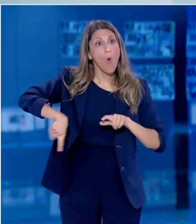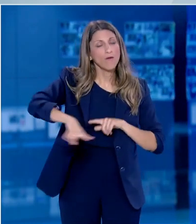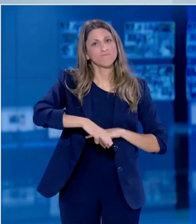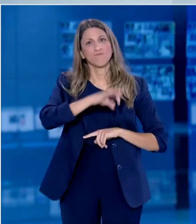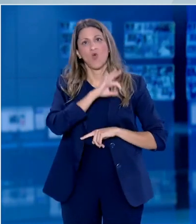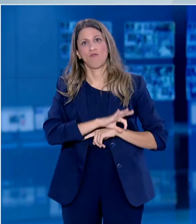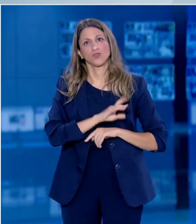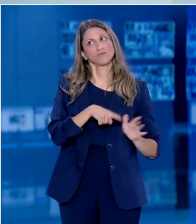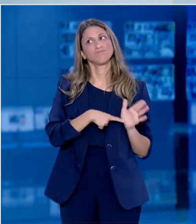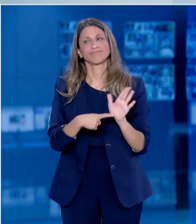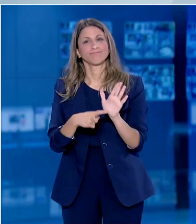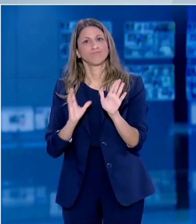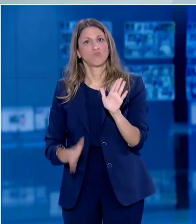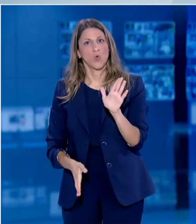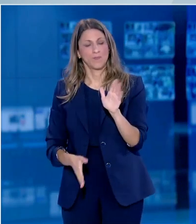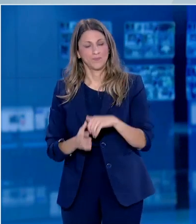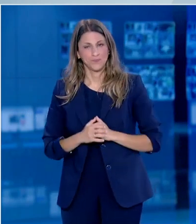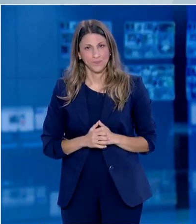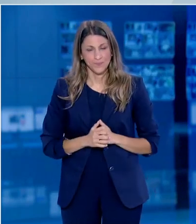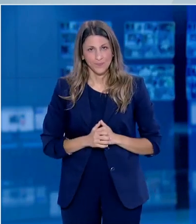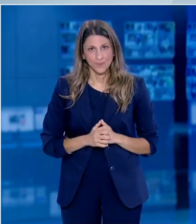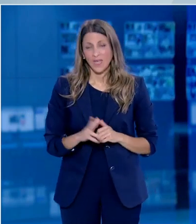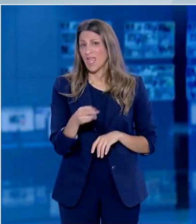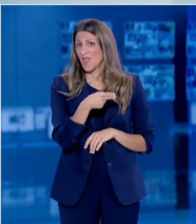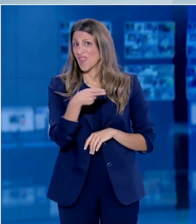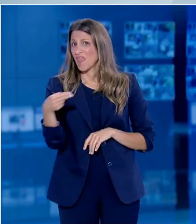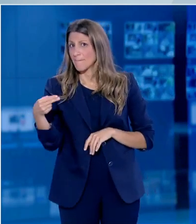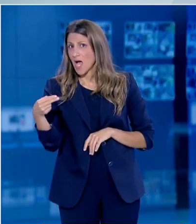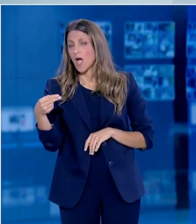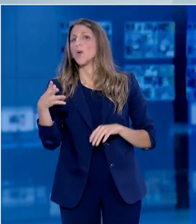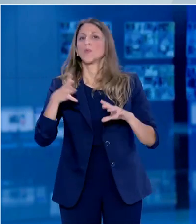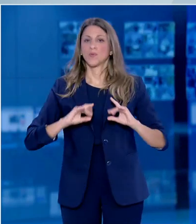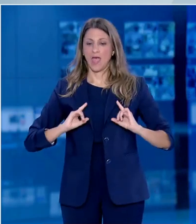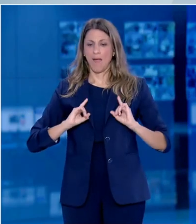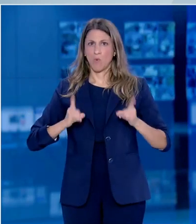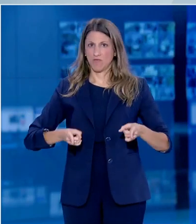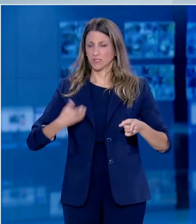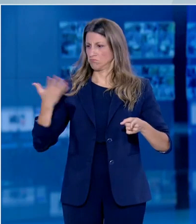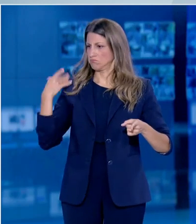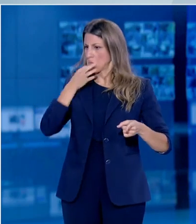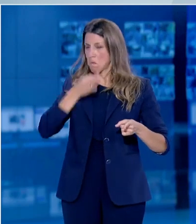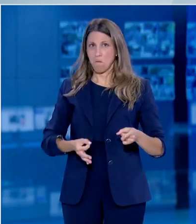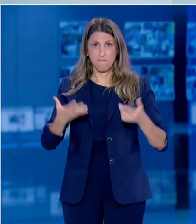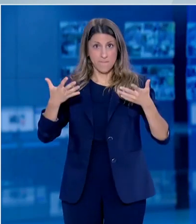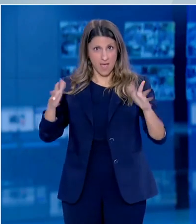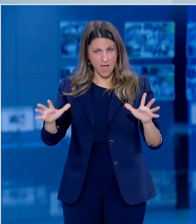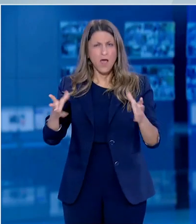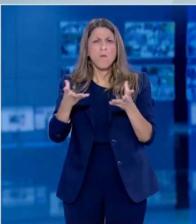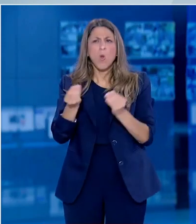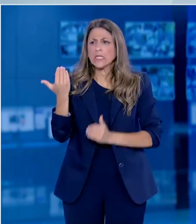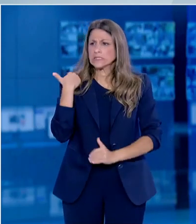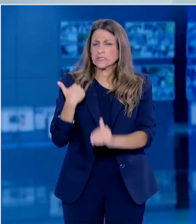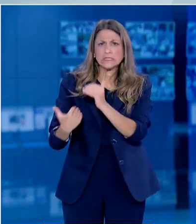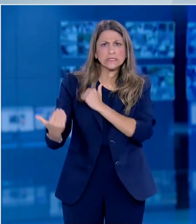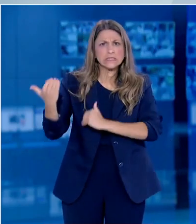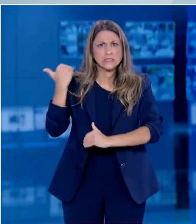Σε σχέση με τα θέματα που αφορά στις αποφάσεις μας που έχουν ήδη ανακοινωθεί, επειδή διατυπώνονται πολλές ερωτήσεις, να